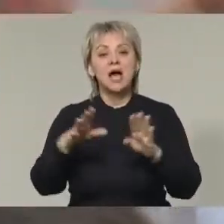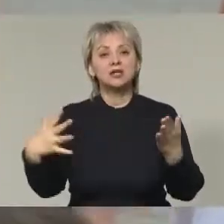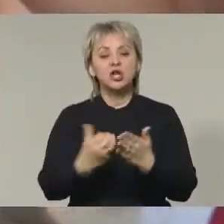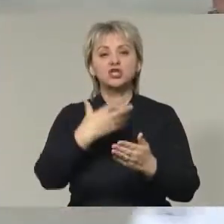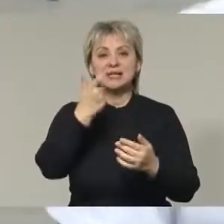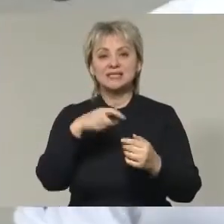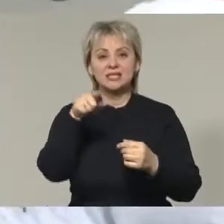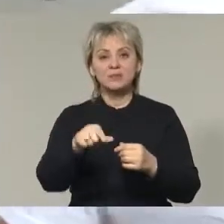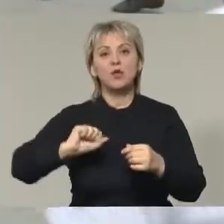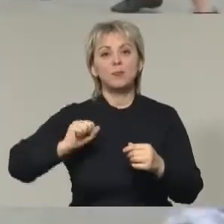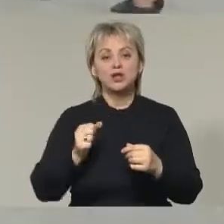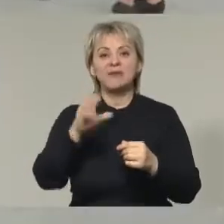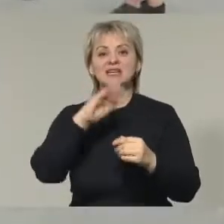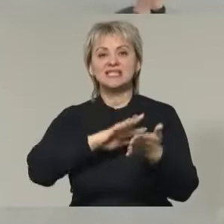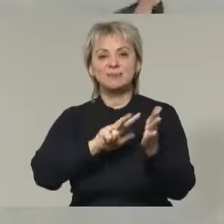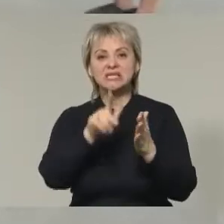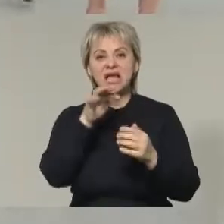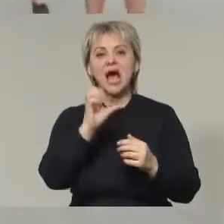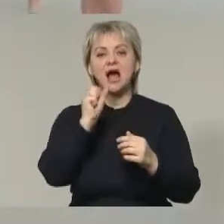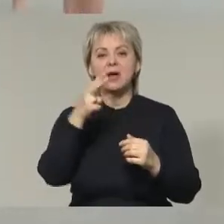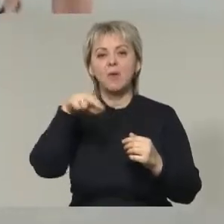партнеров 80-летняя Алла Попкова.